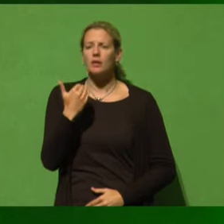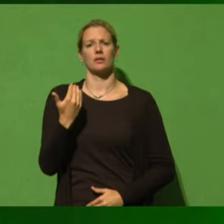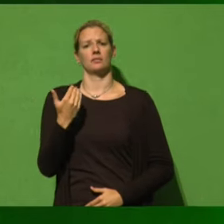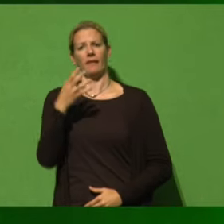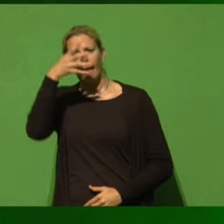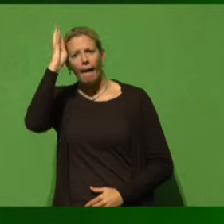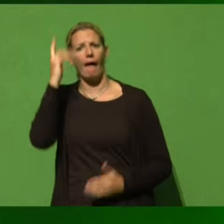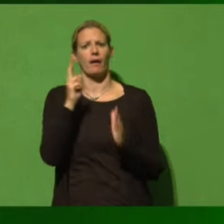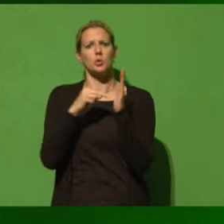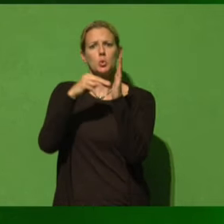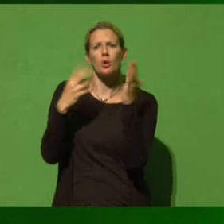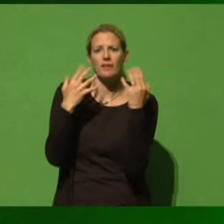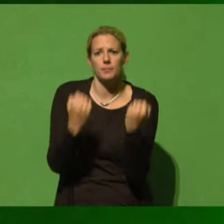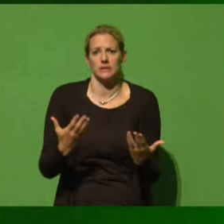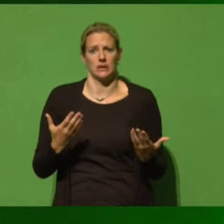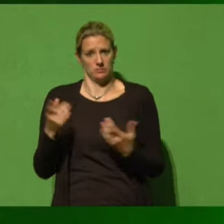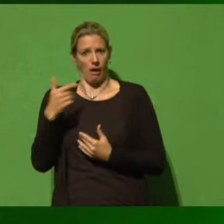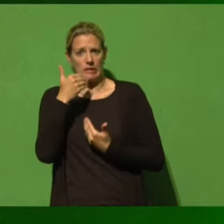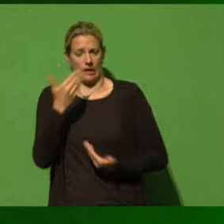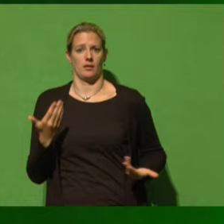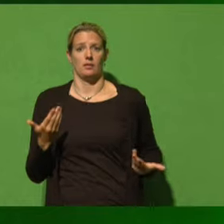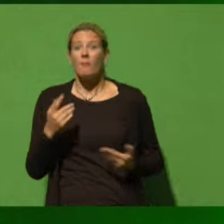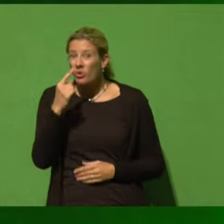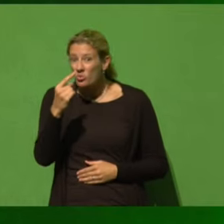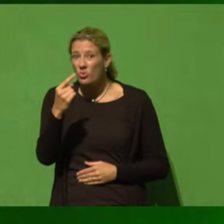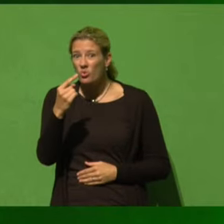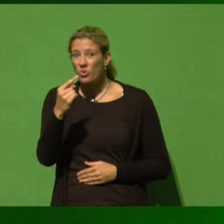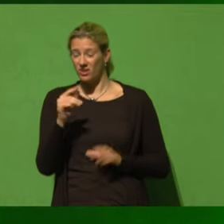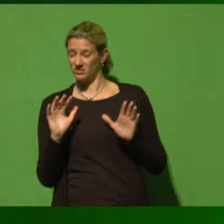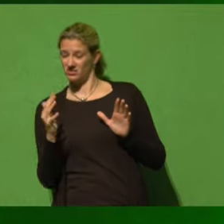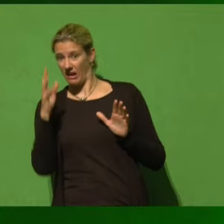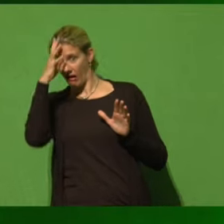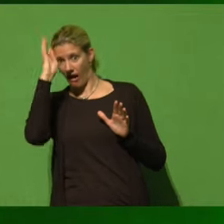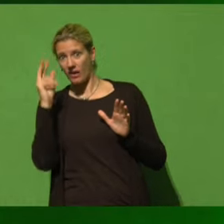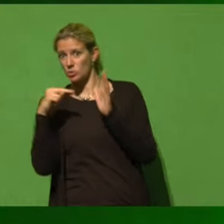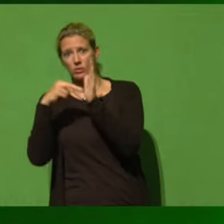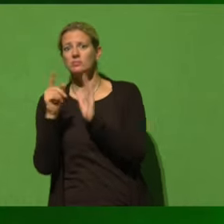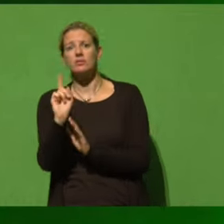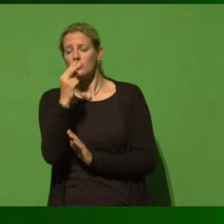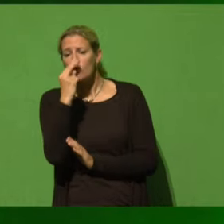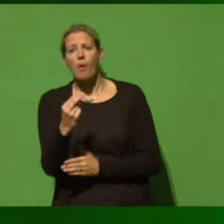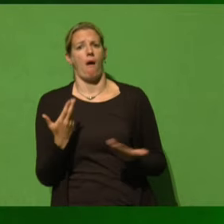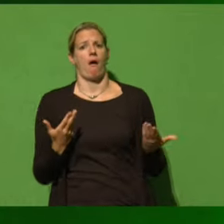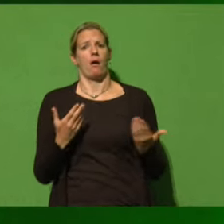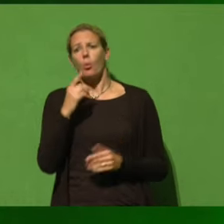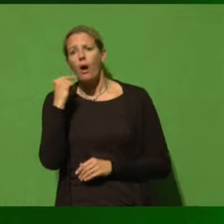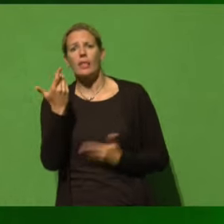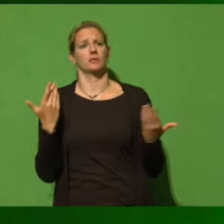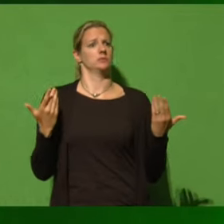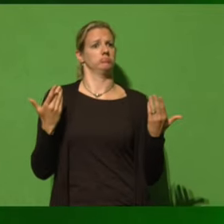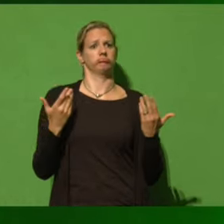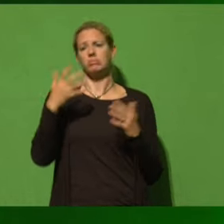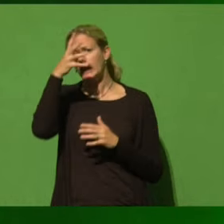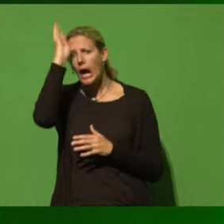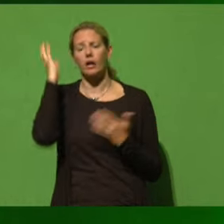passiert, aber es ist ja nicht nur die einzige Region in der Umgebung Europas. Wir haben Ukraine, wir haben Irak, Syrien, wir haben Jemen, wir haben